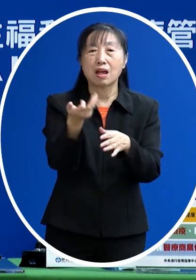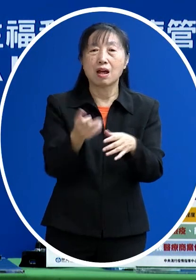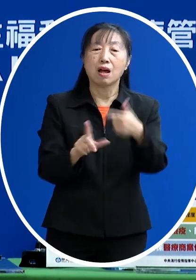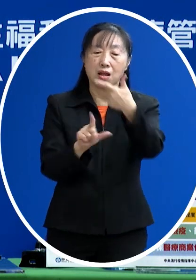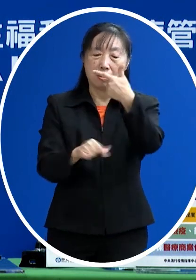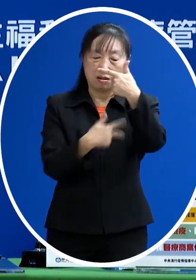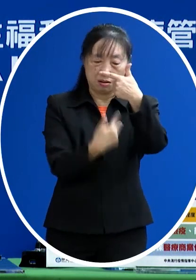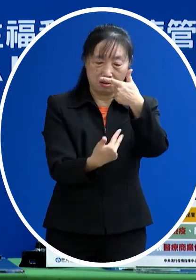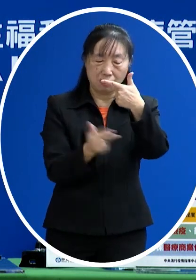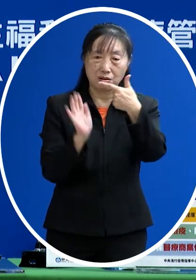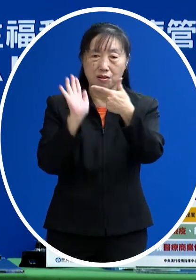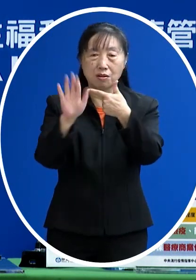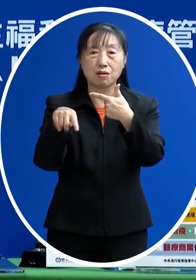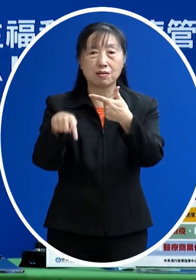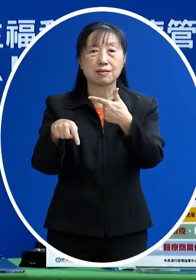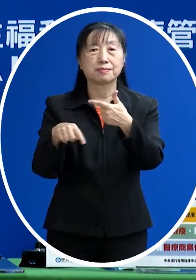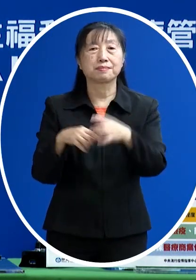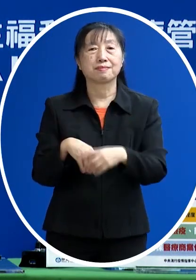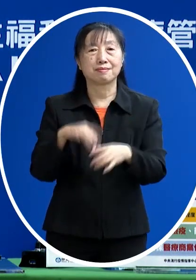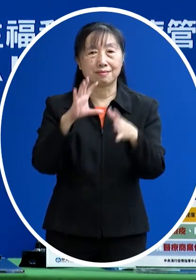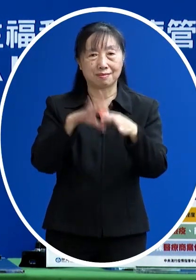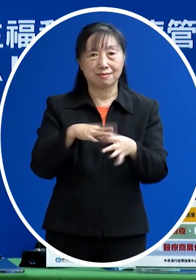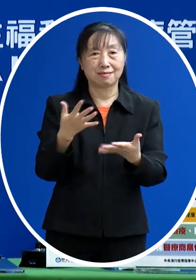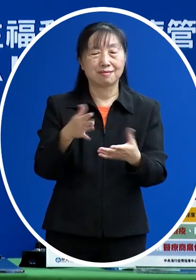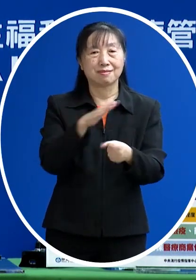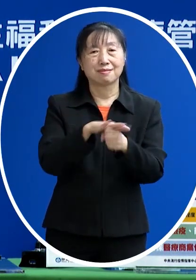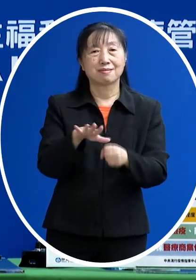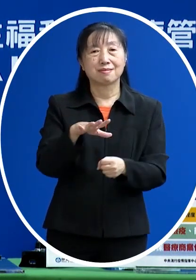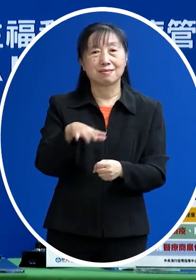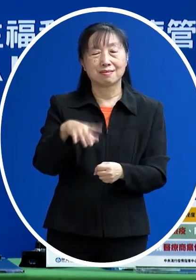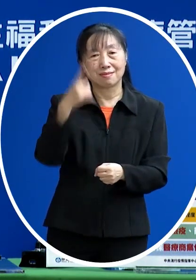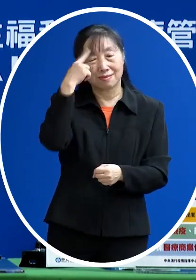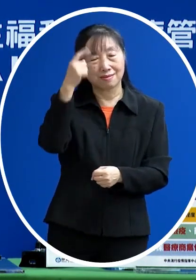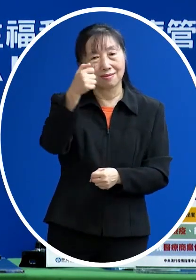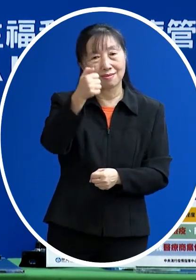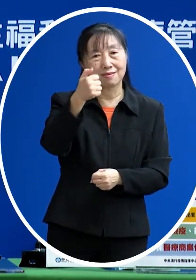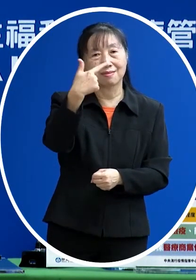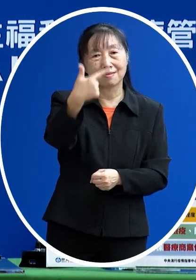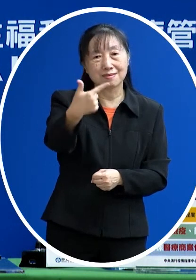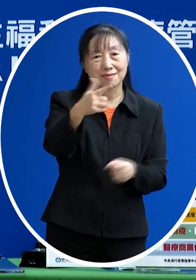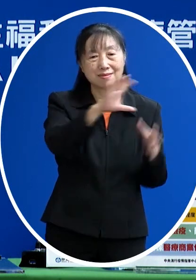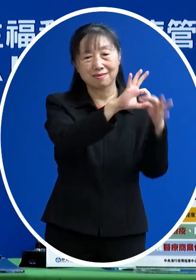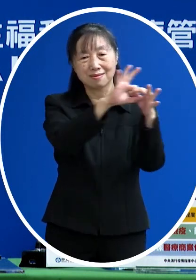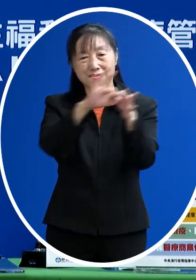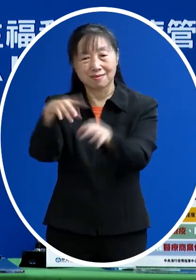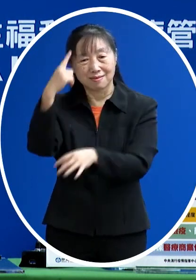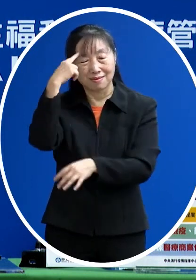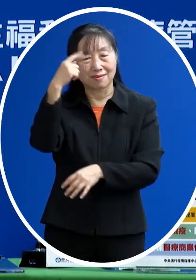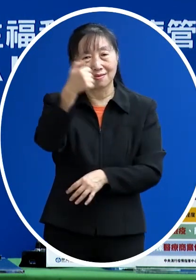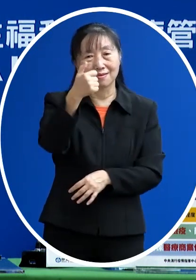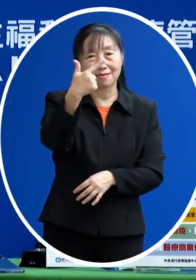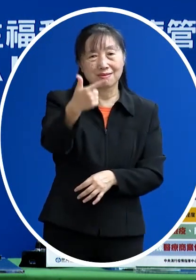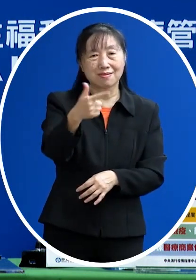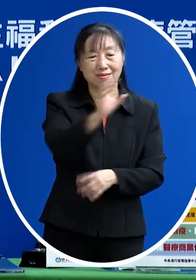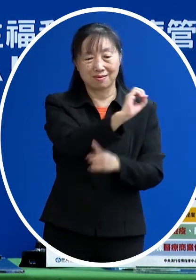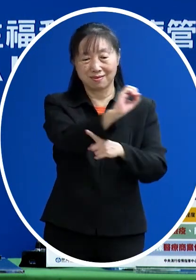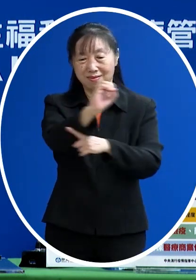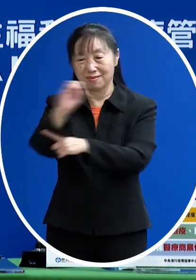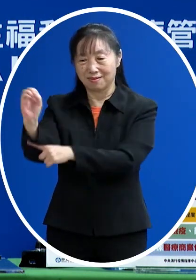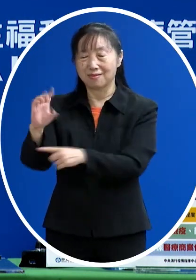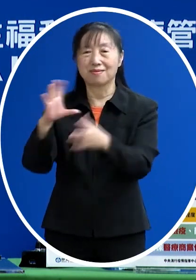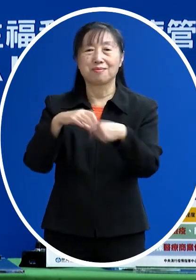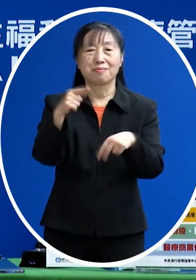6月7號以後 我們就因為有滿56天的零確診所以就等於是在開始解封的時候